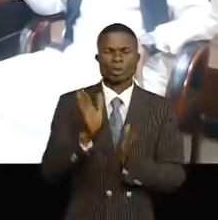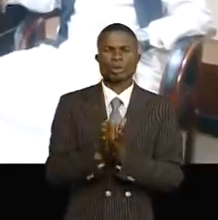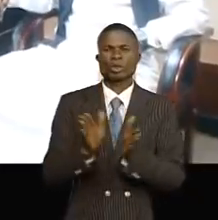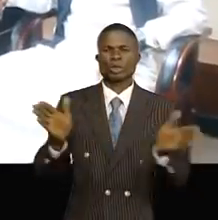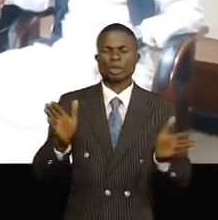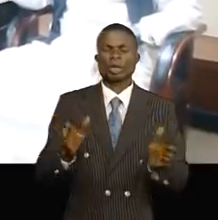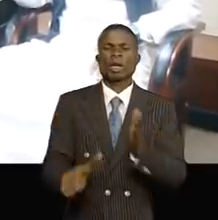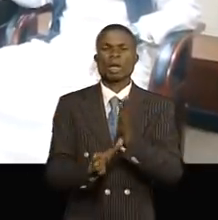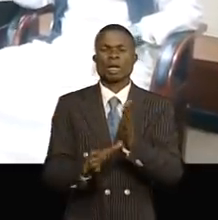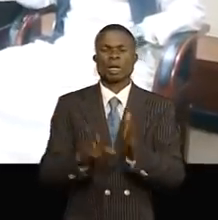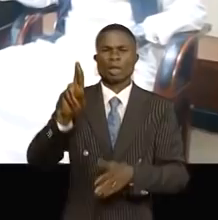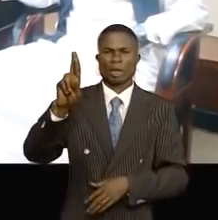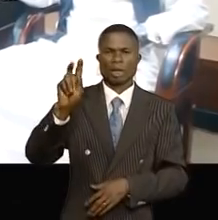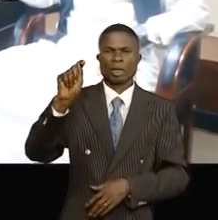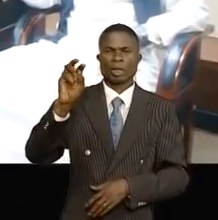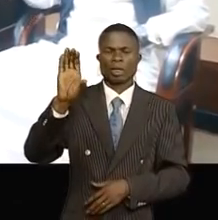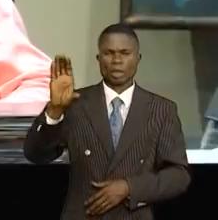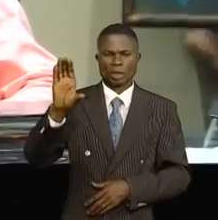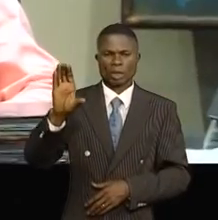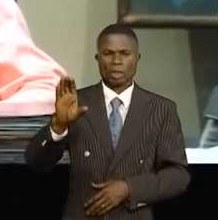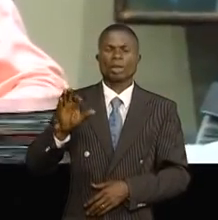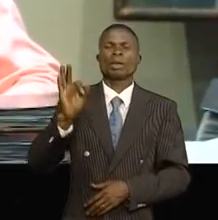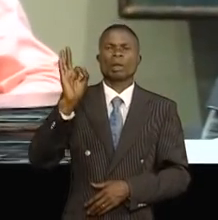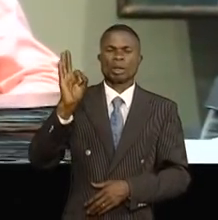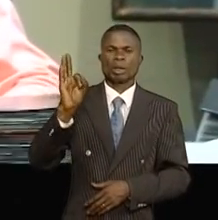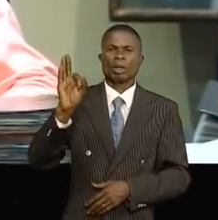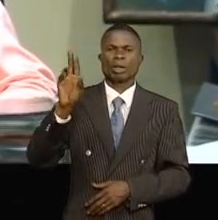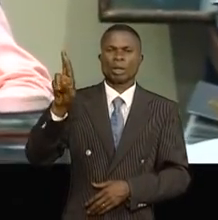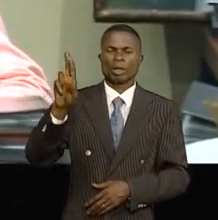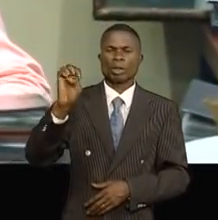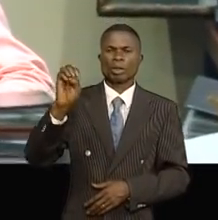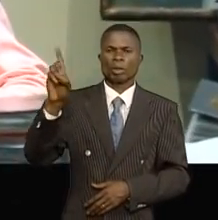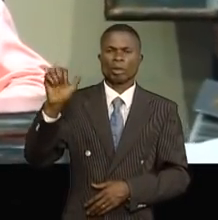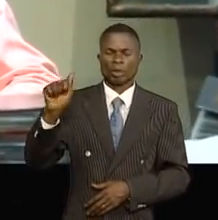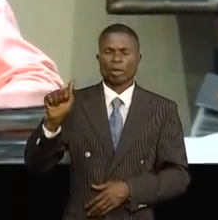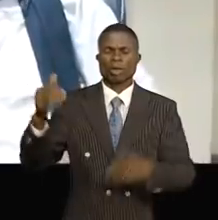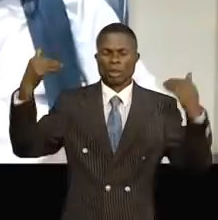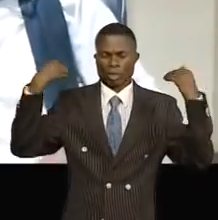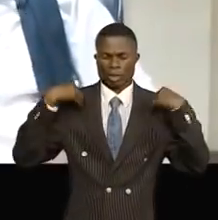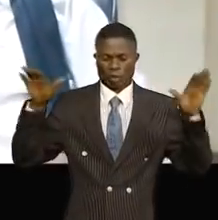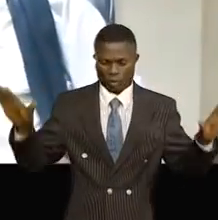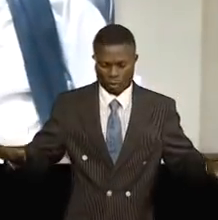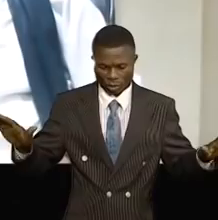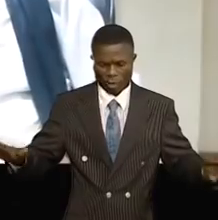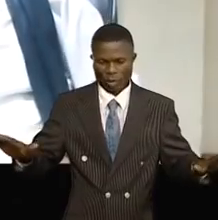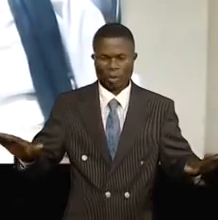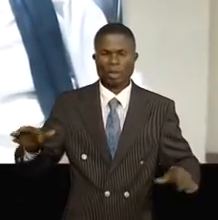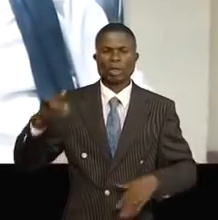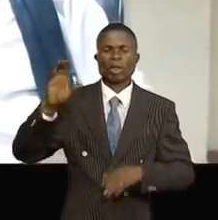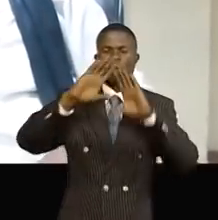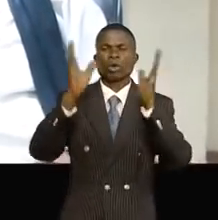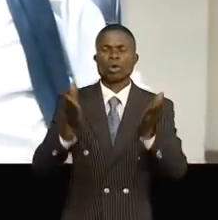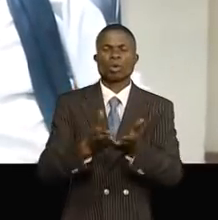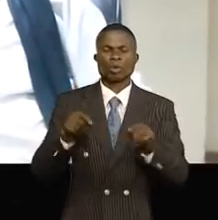adjoint de la radio télévision nationale congolaise, Freddy Mouloumbakabouai, Cheikh Abdallah Manga, représentant légal de la communauté